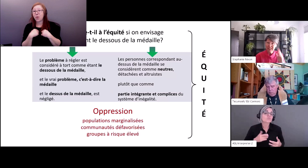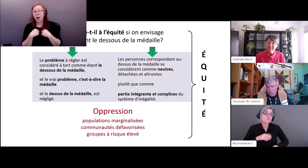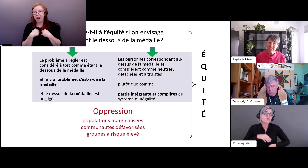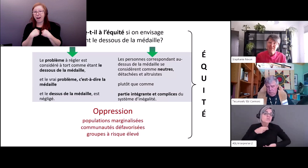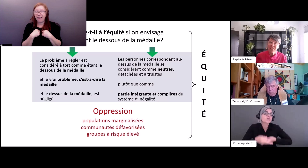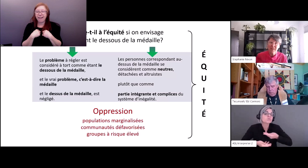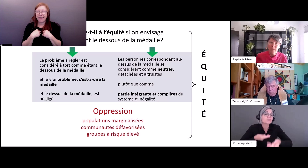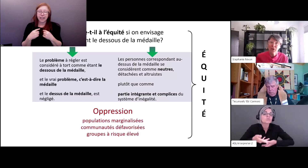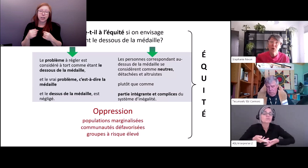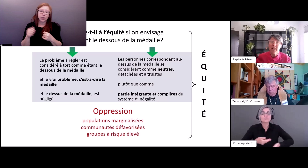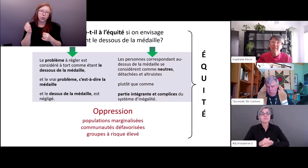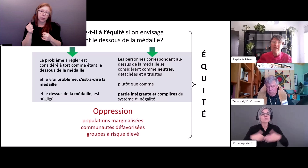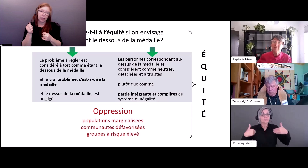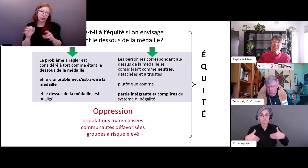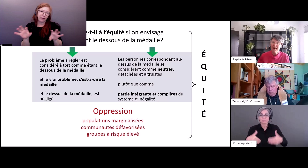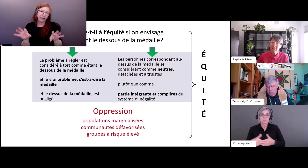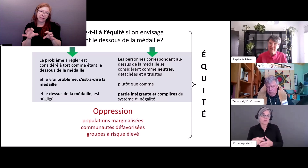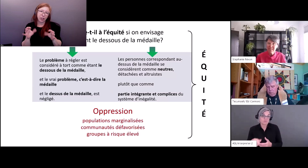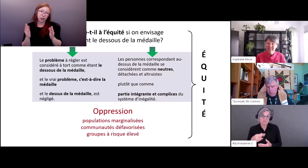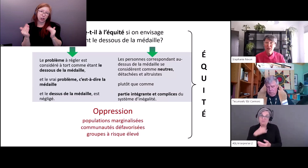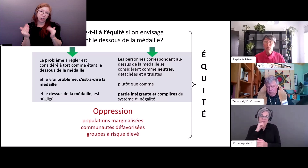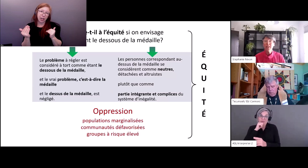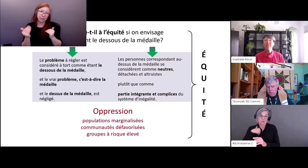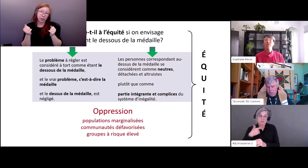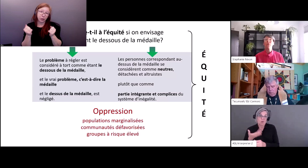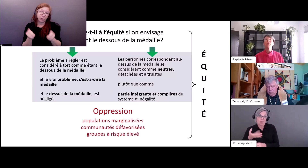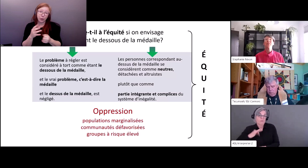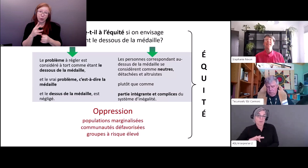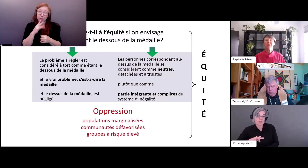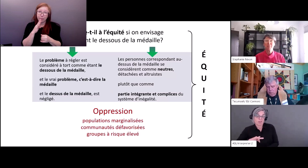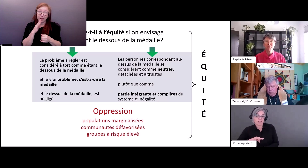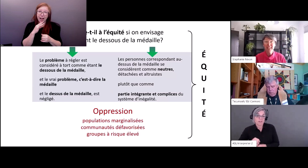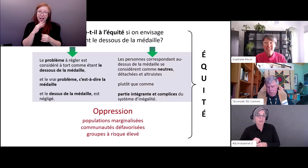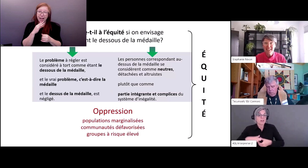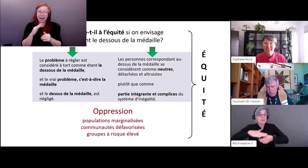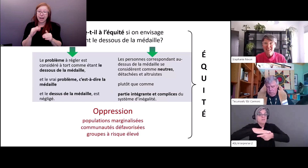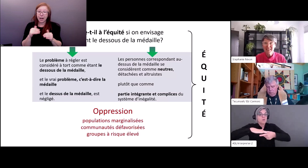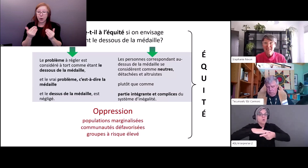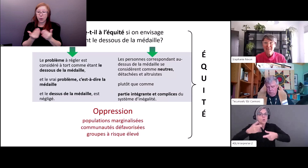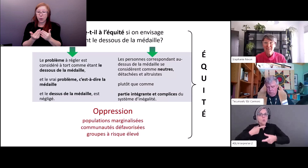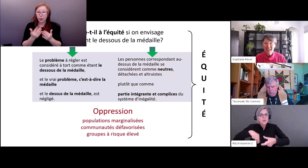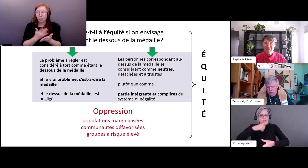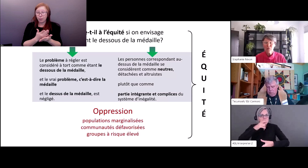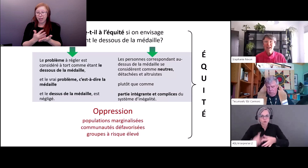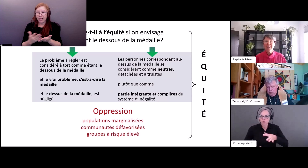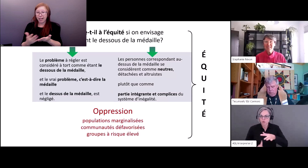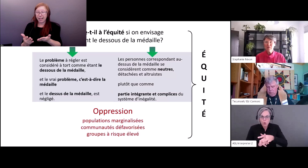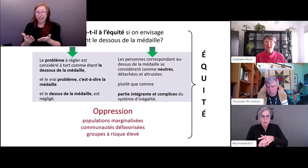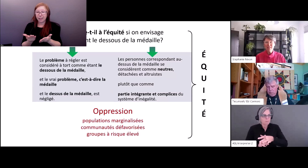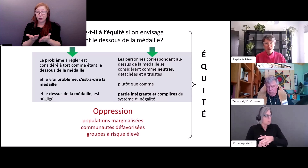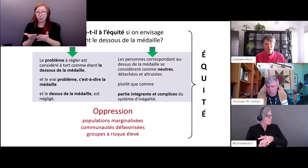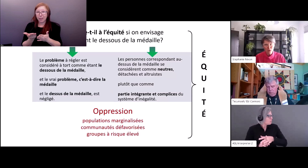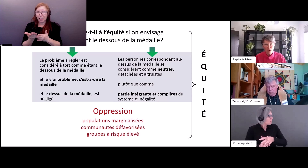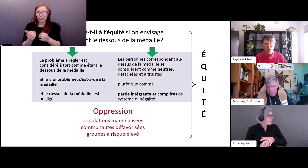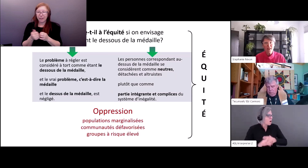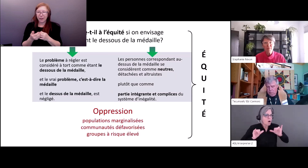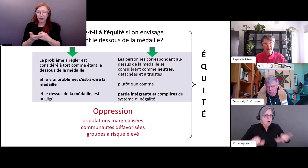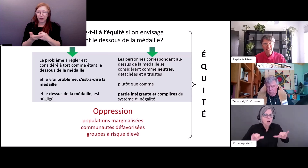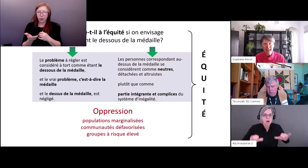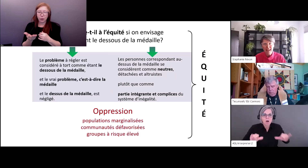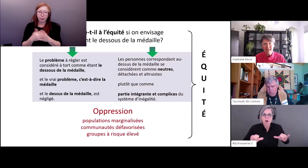cela n'est pas utile cela est autre chose on doit soutenir redevable